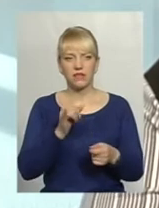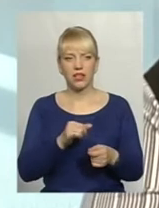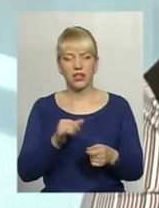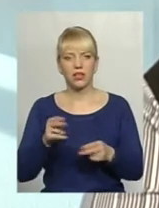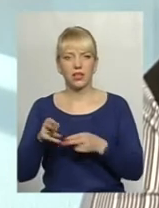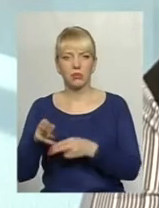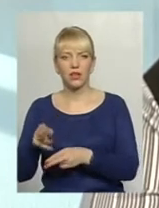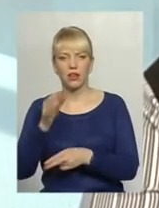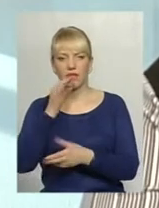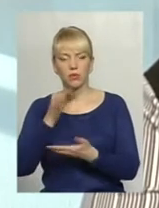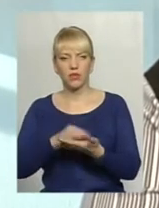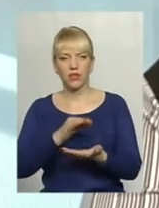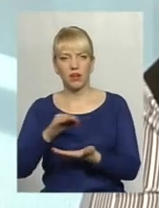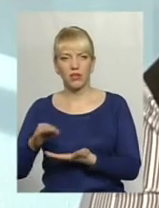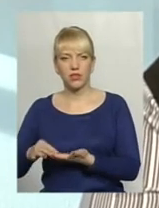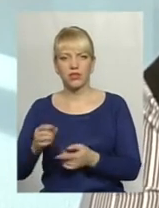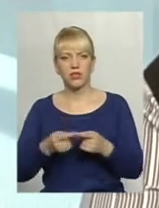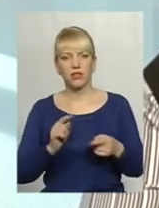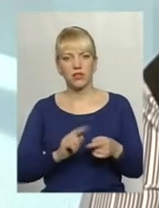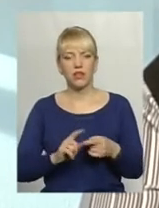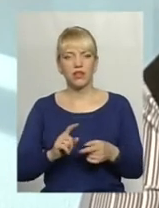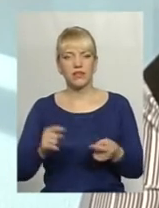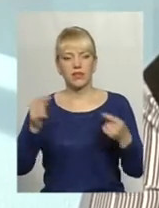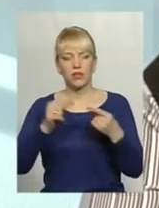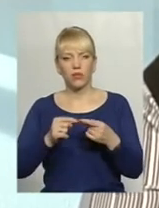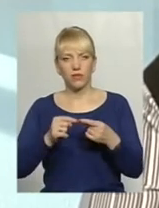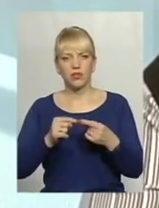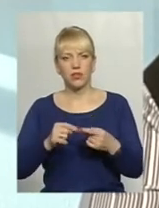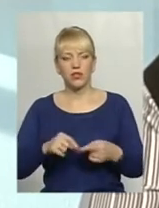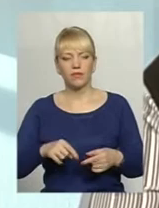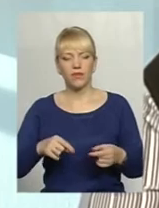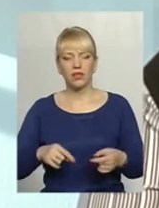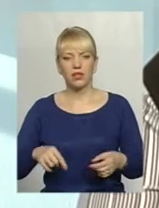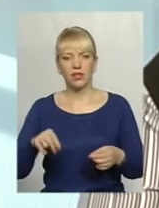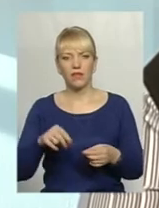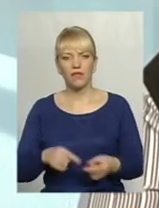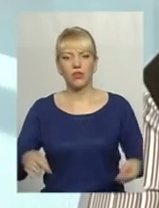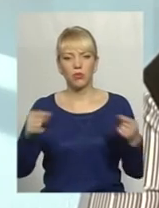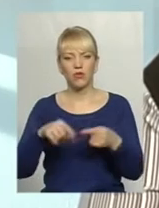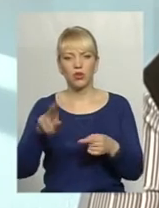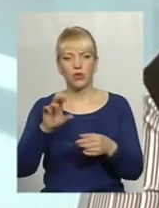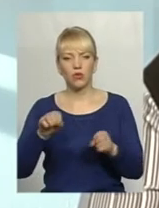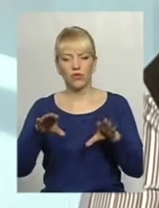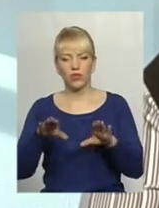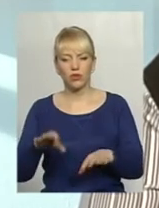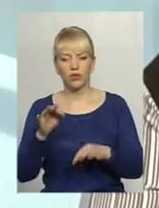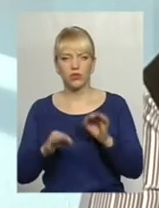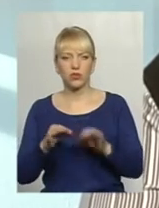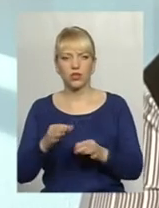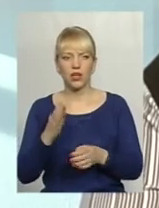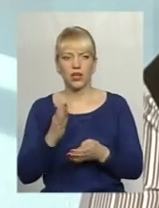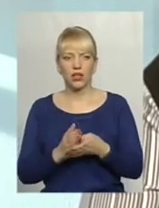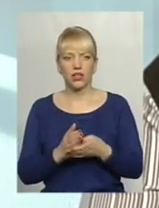кримінальна відповідальність. Вона встановлюється відповідно до вироку суду. Є такі ще превентивна